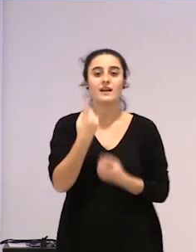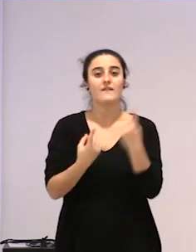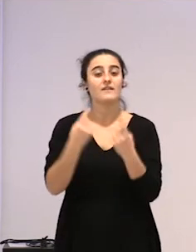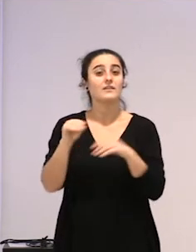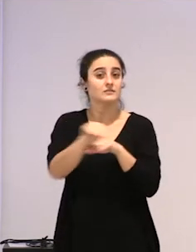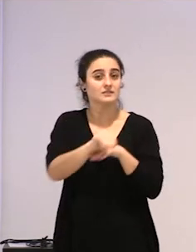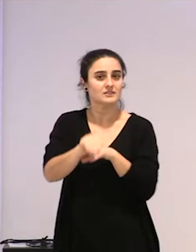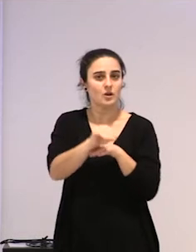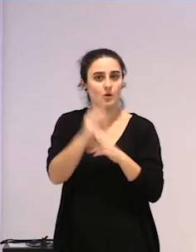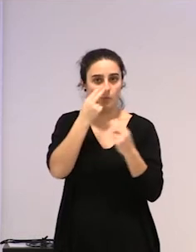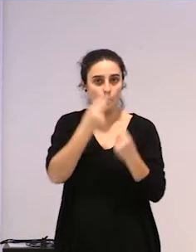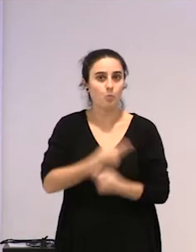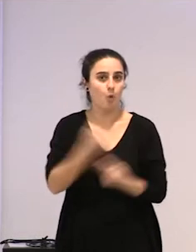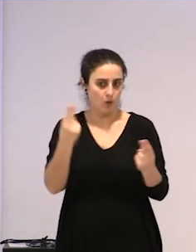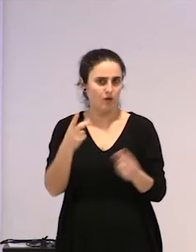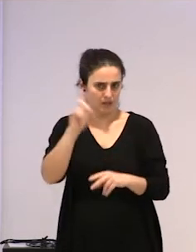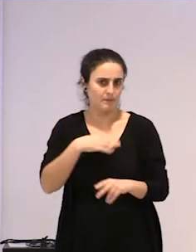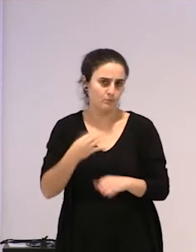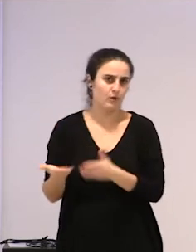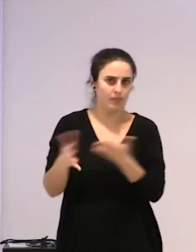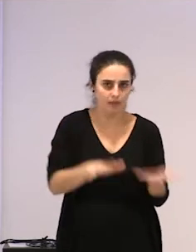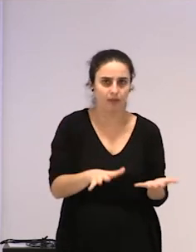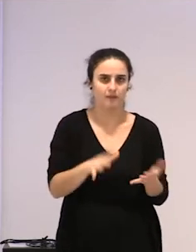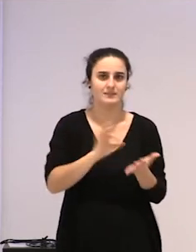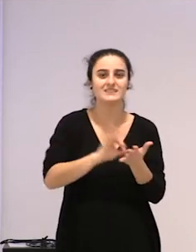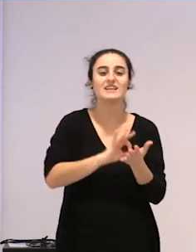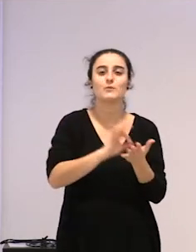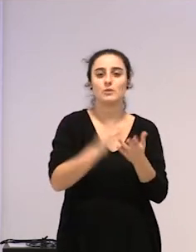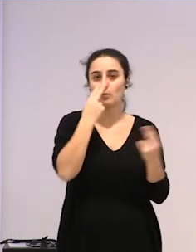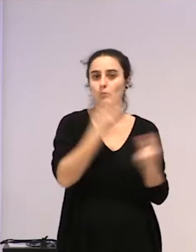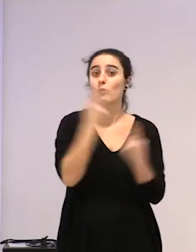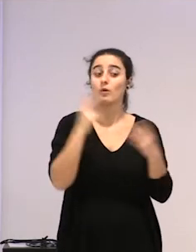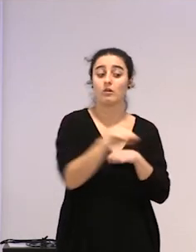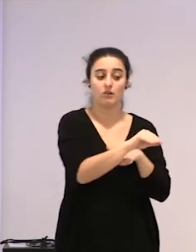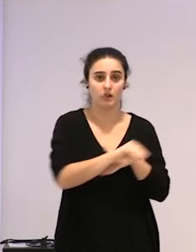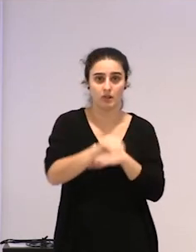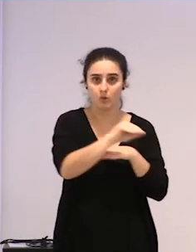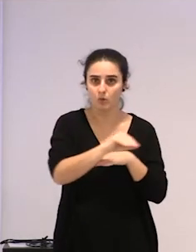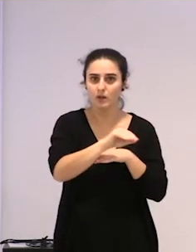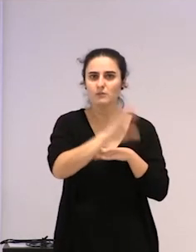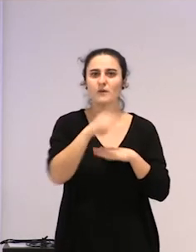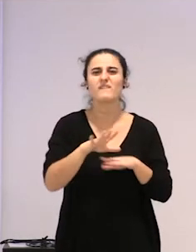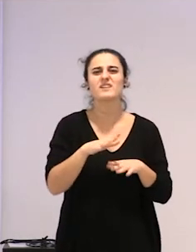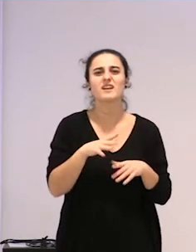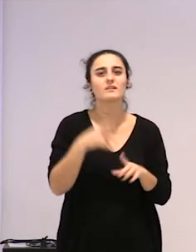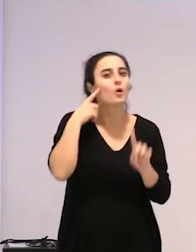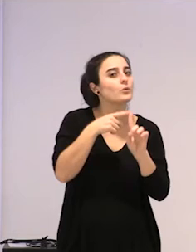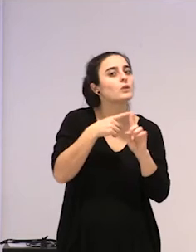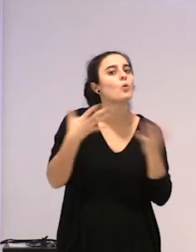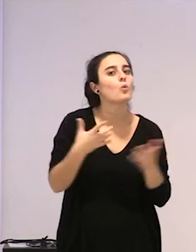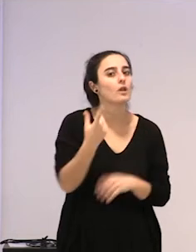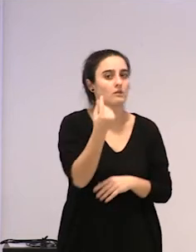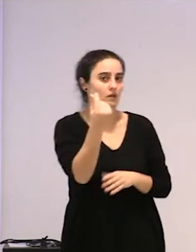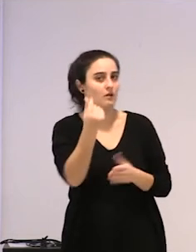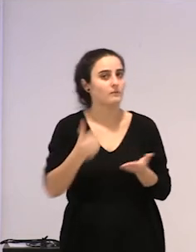publikoaren bitartez, ez? edo, saintza servizu publikoen bitartez, atzean egongo den logika, izango da, errenta garritasun